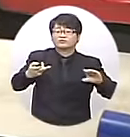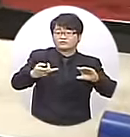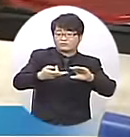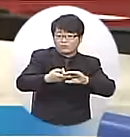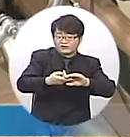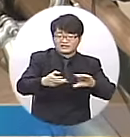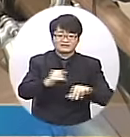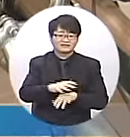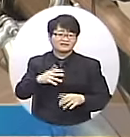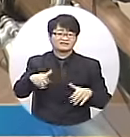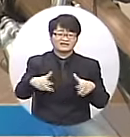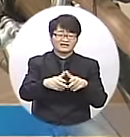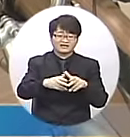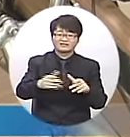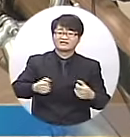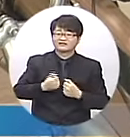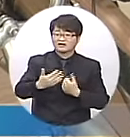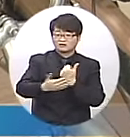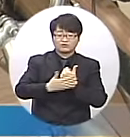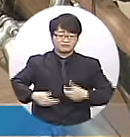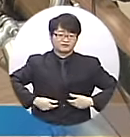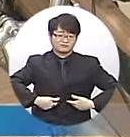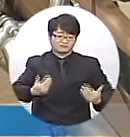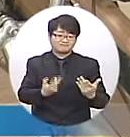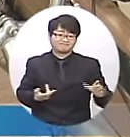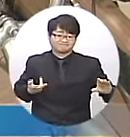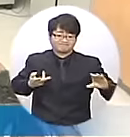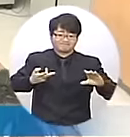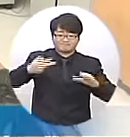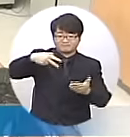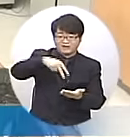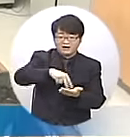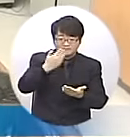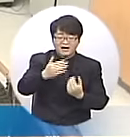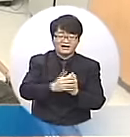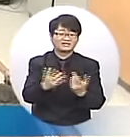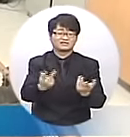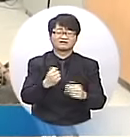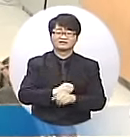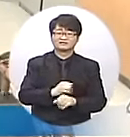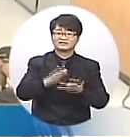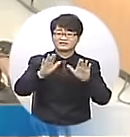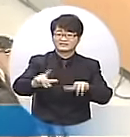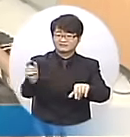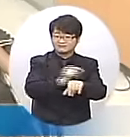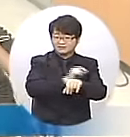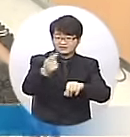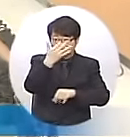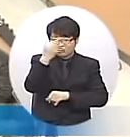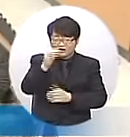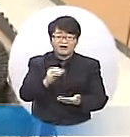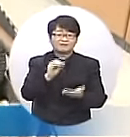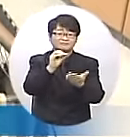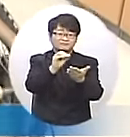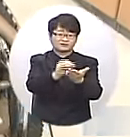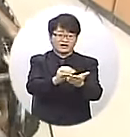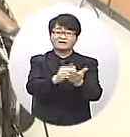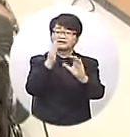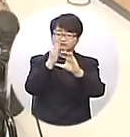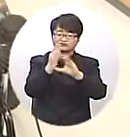장애인이 자전거를 보호자의 도움 없이도 탈 수 있도록 제작된 이 장치는 현재 특허를 출원해 놓은 상태입니다.